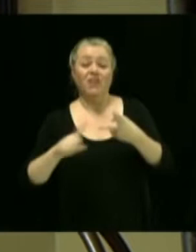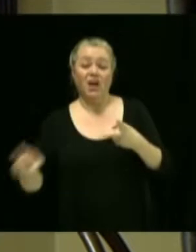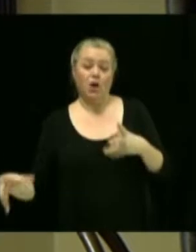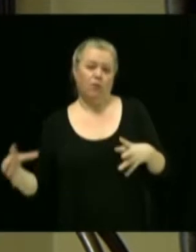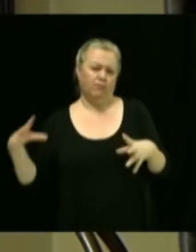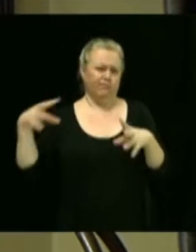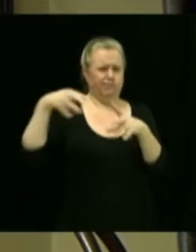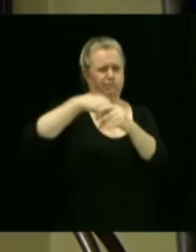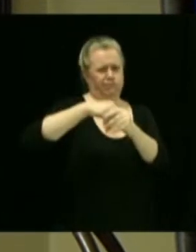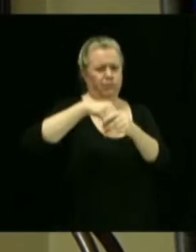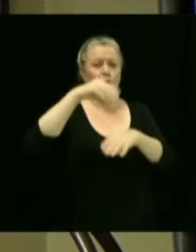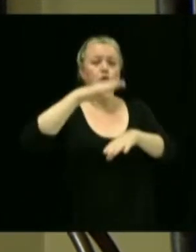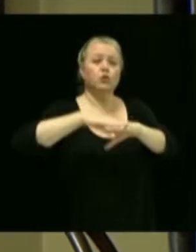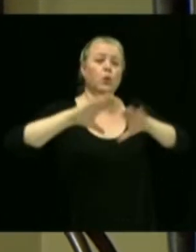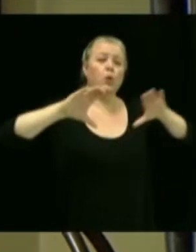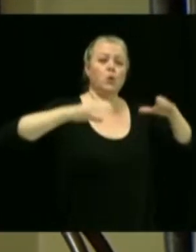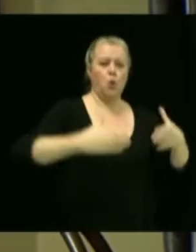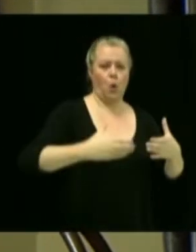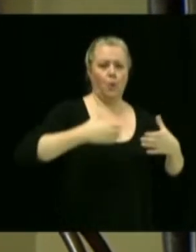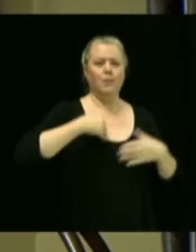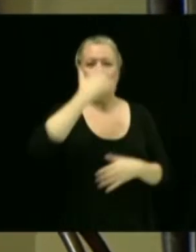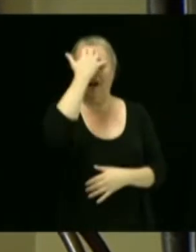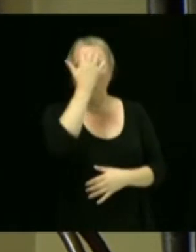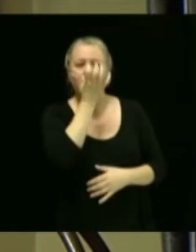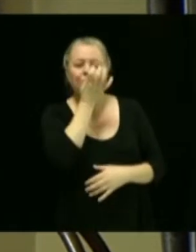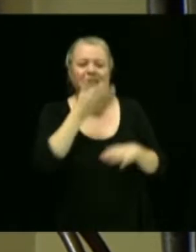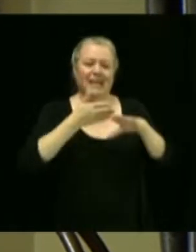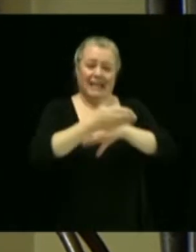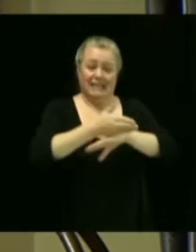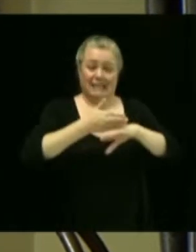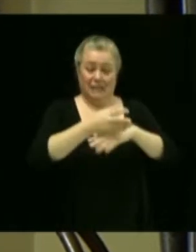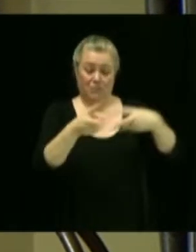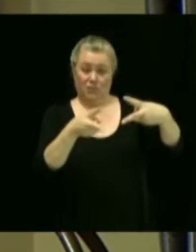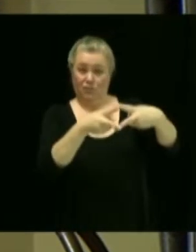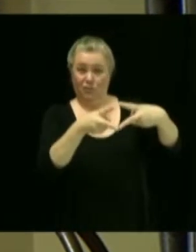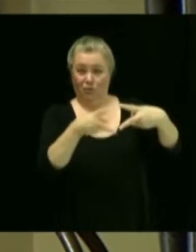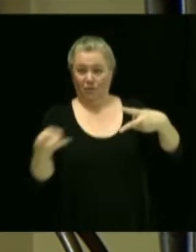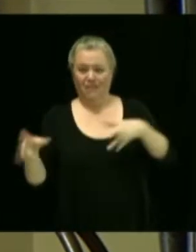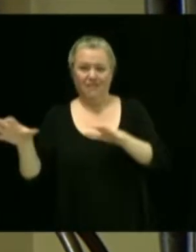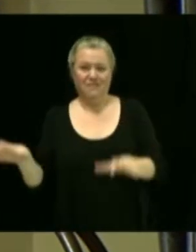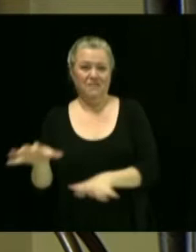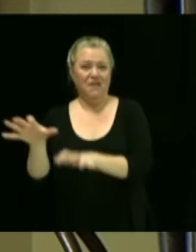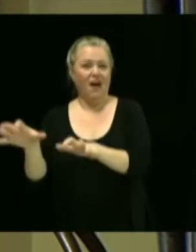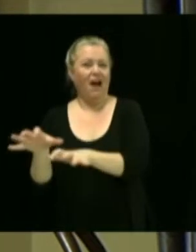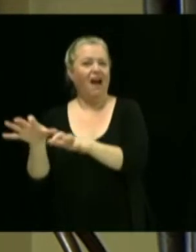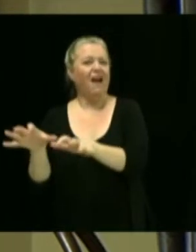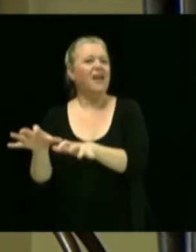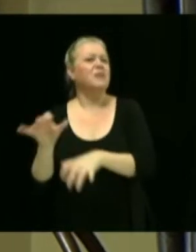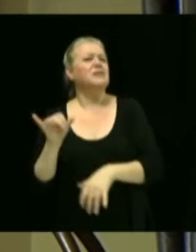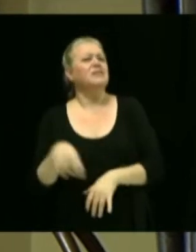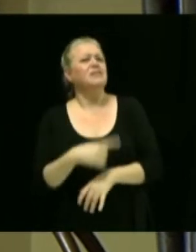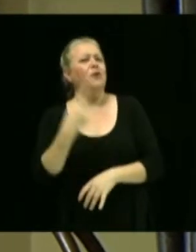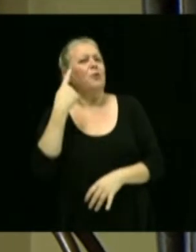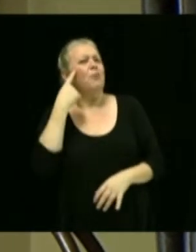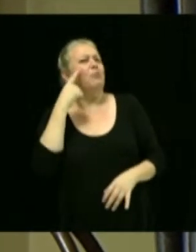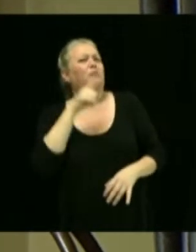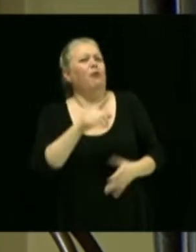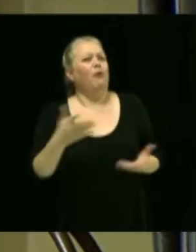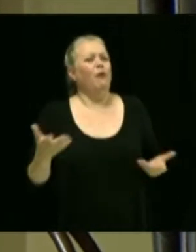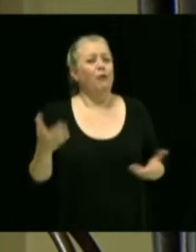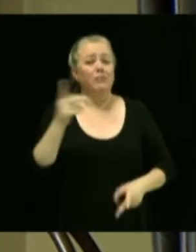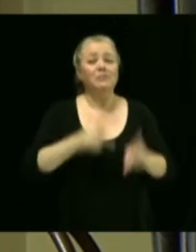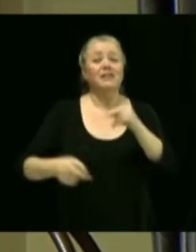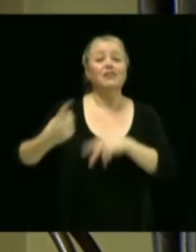Accessible. Deux initiatives inspirantes afin que les citoyens puissent offrir une expérience d'Halloween